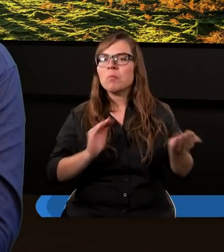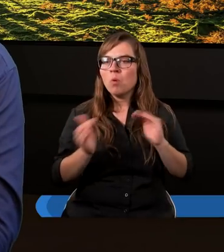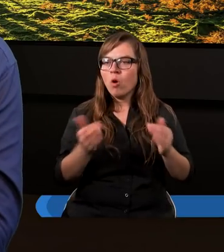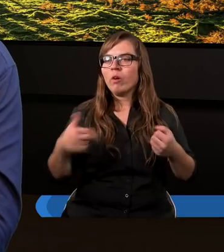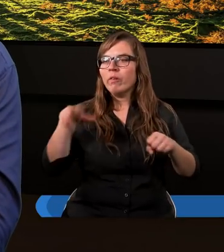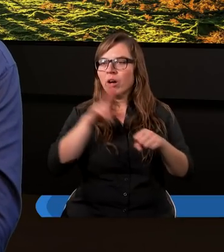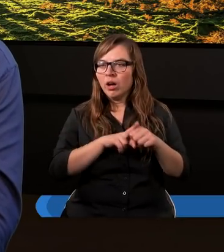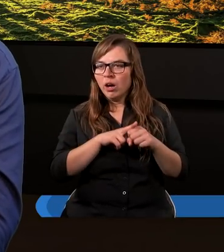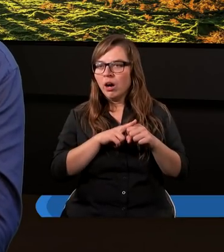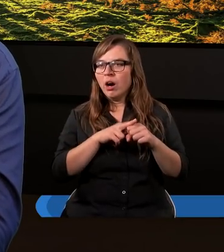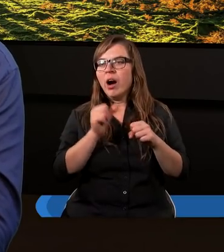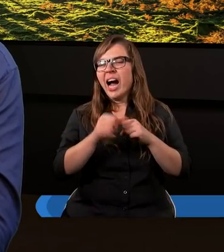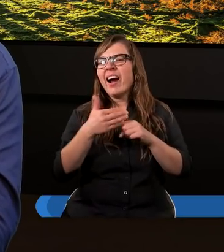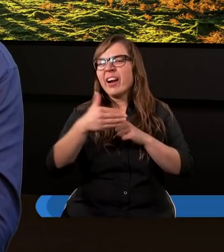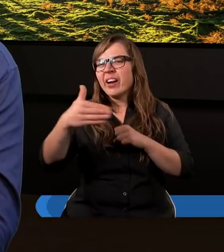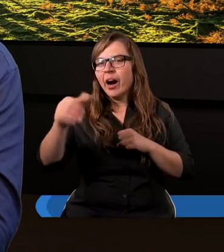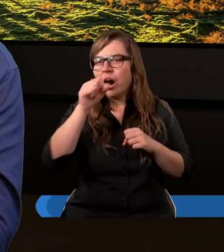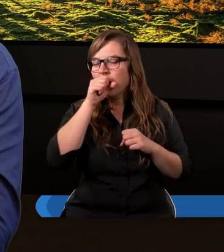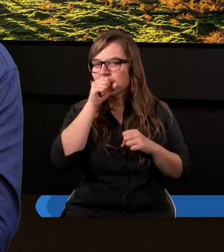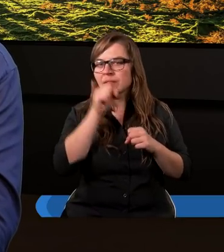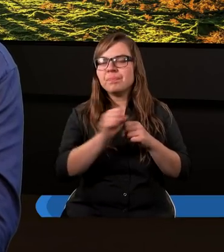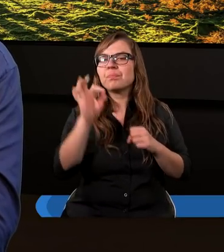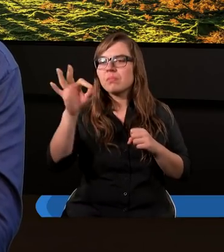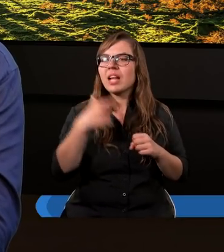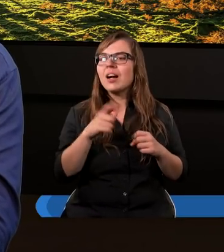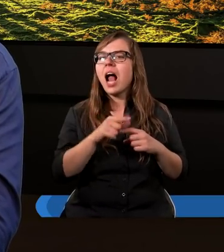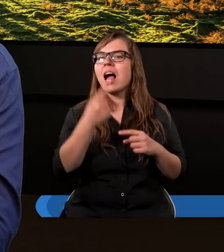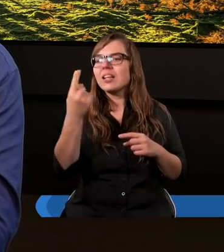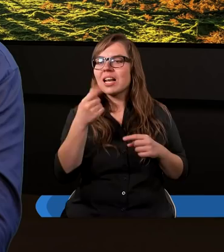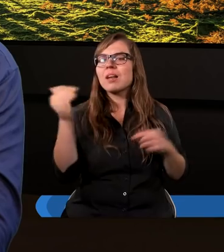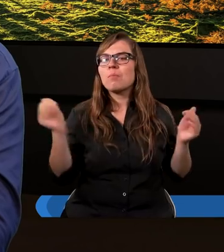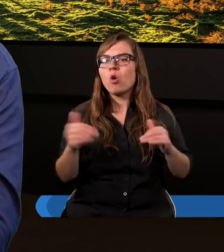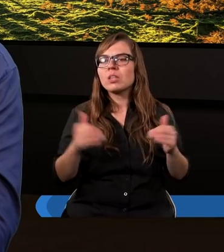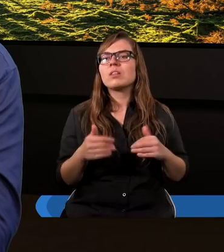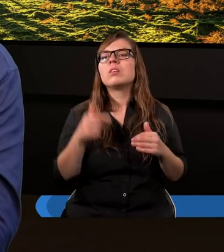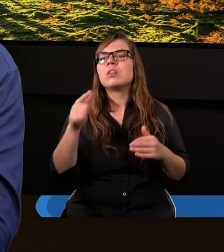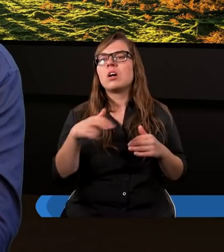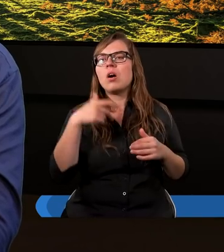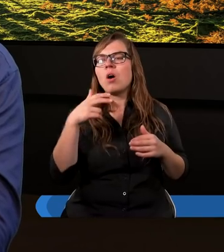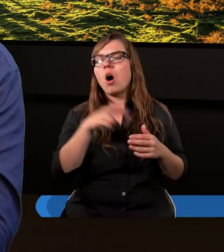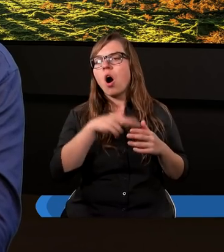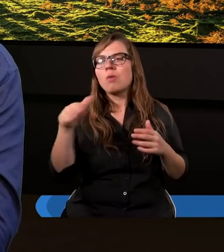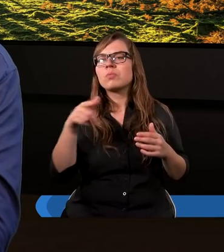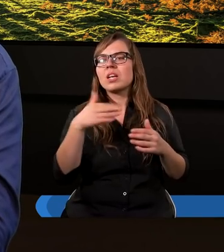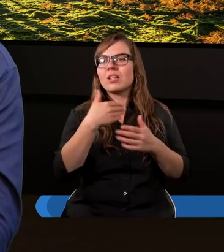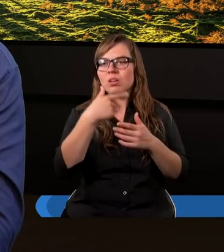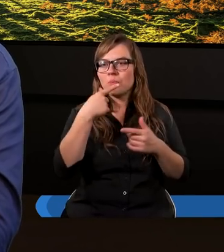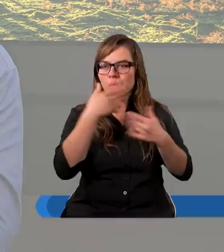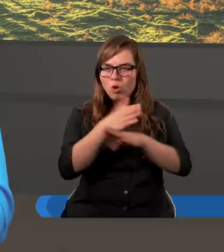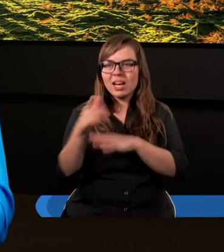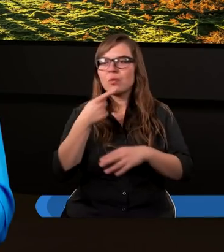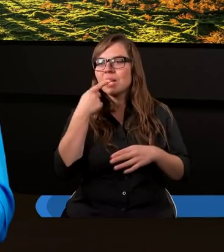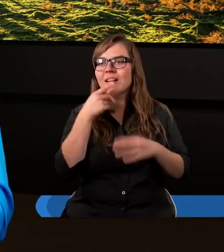który jest daleki od Jego sercu, ale jedyny możliwy. Przez podział. Podzielił języki.